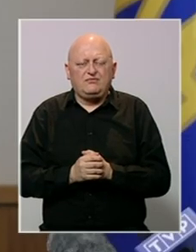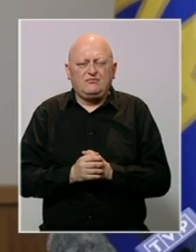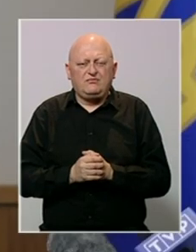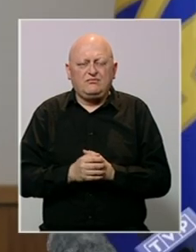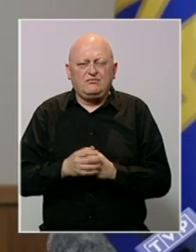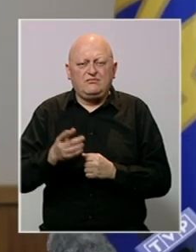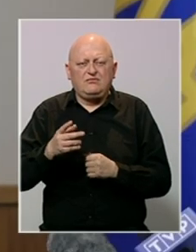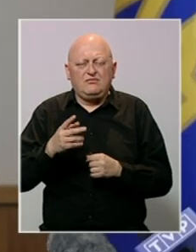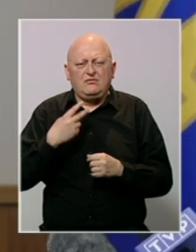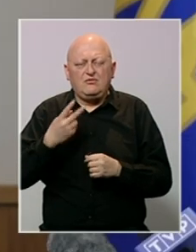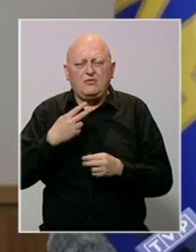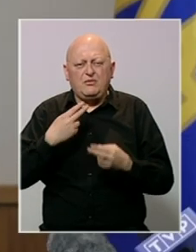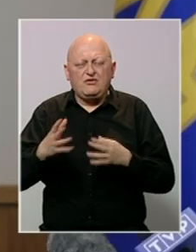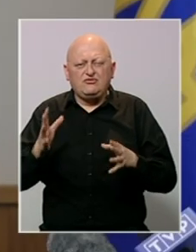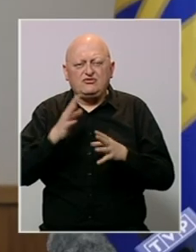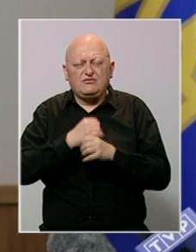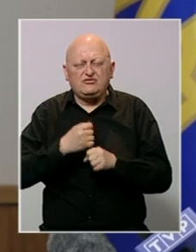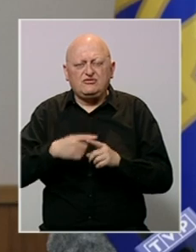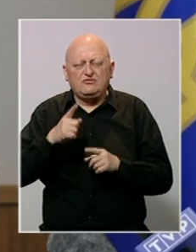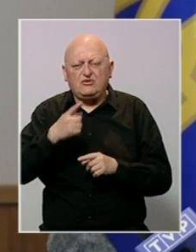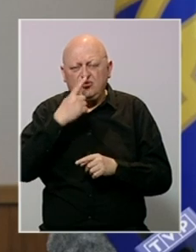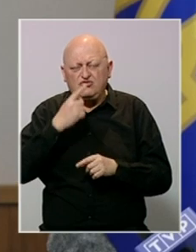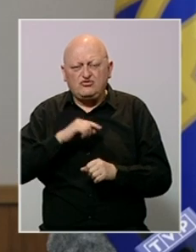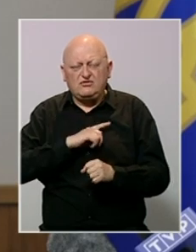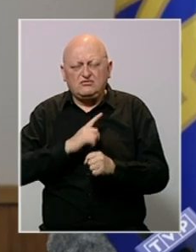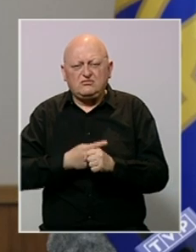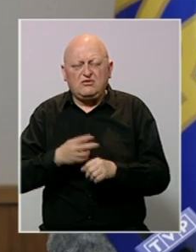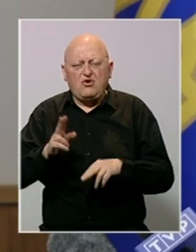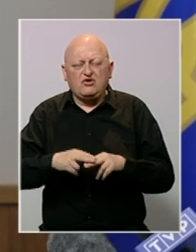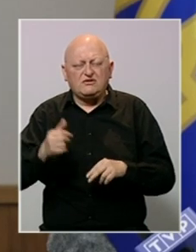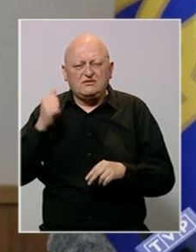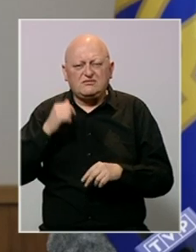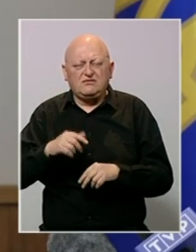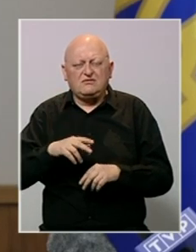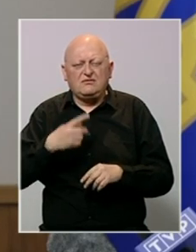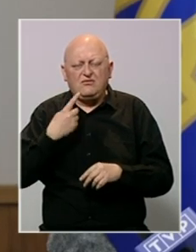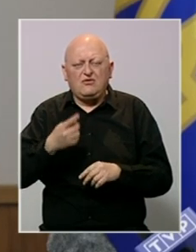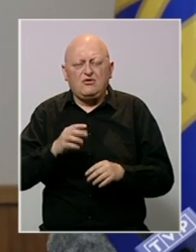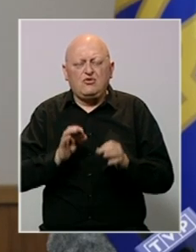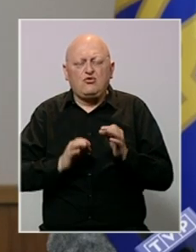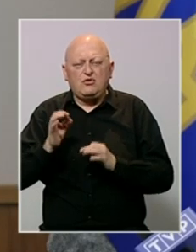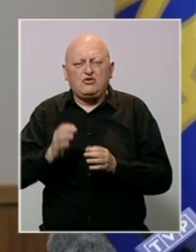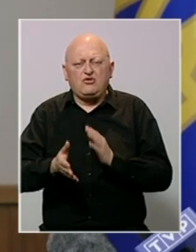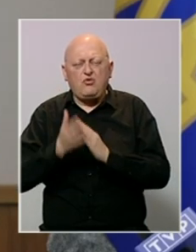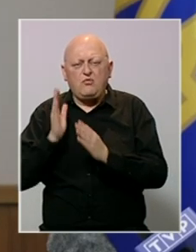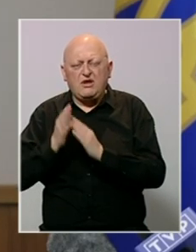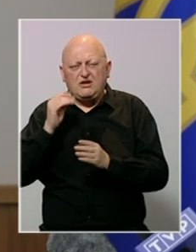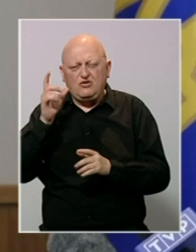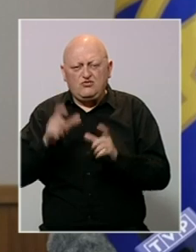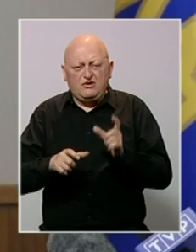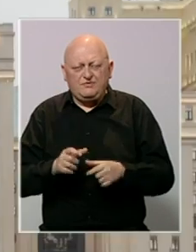Rizik je velik da će se pregovor i završiti zbog toga što su ruske snage ostavili za sebe, stvorili su dojam da im je normalno ubijeti ljude.